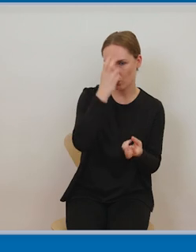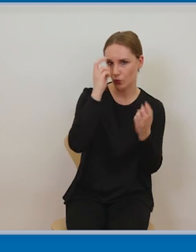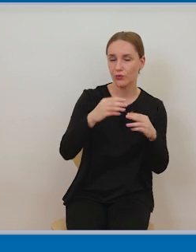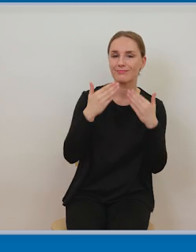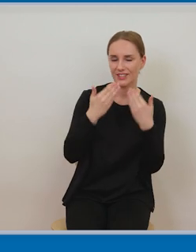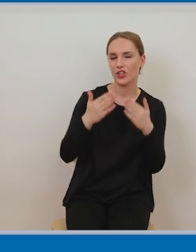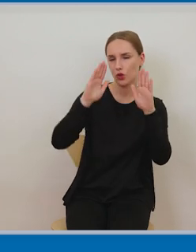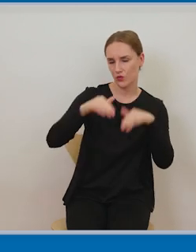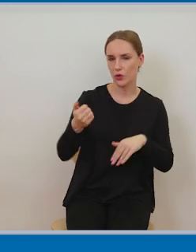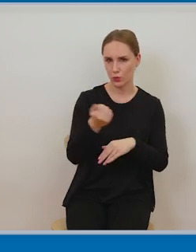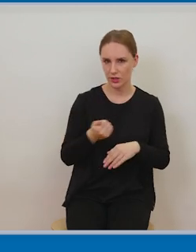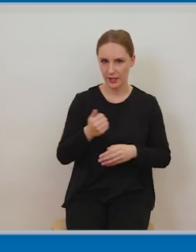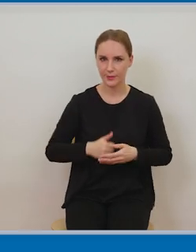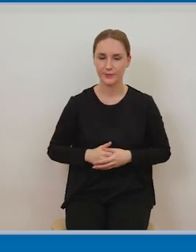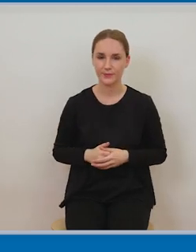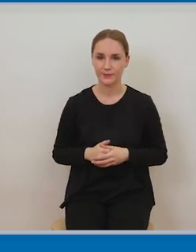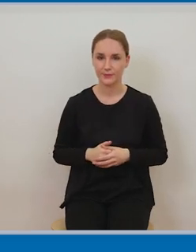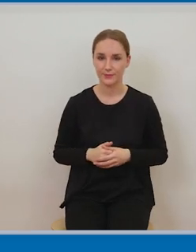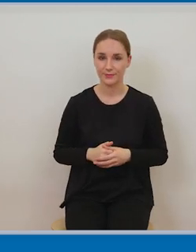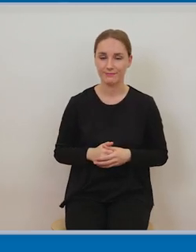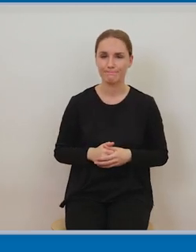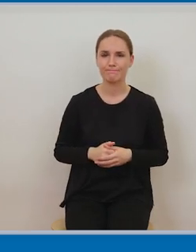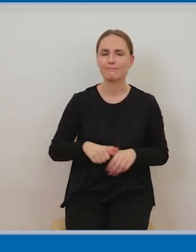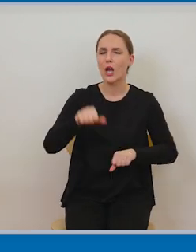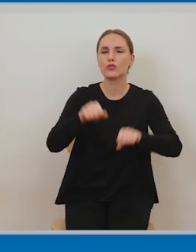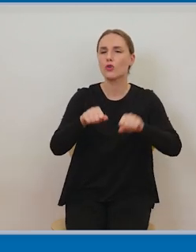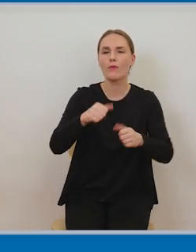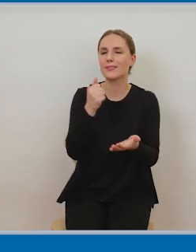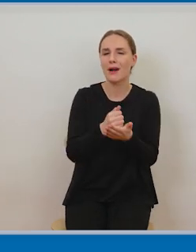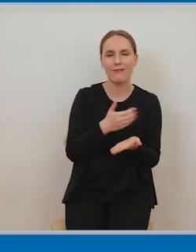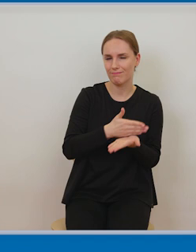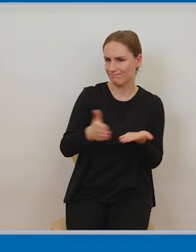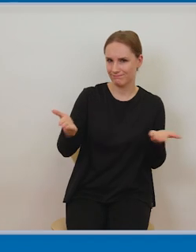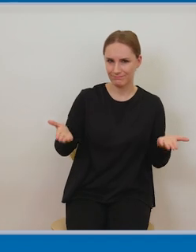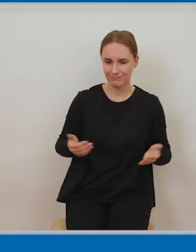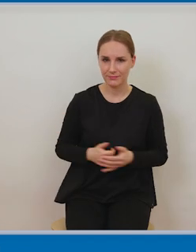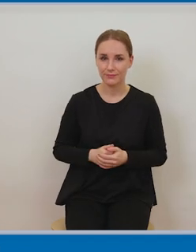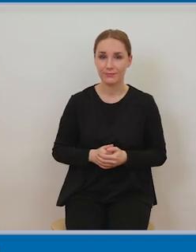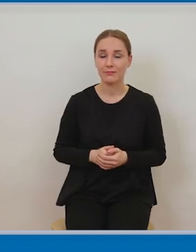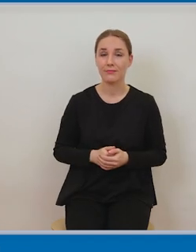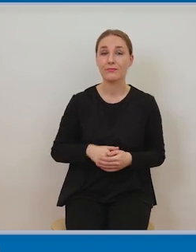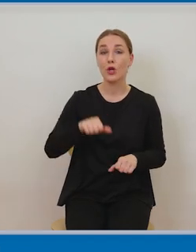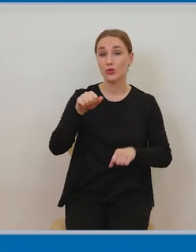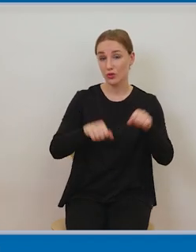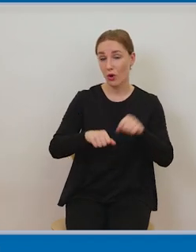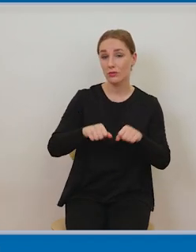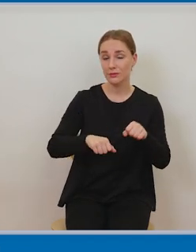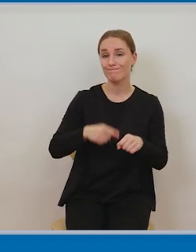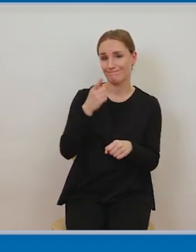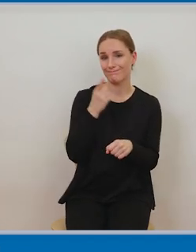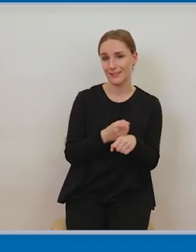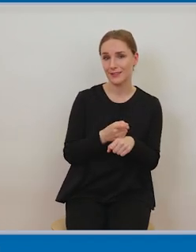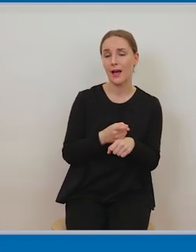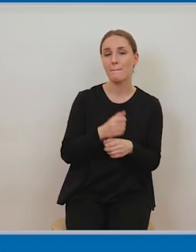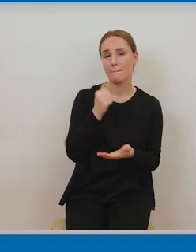takim rozstrzygnięciem, mianowicie i sąd uznał, że rzeczywiście doszło do naruszenia prawa autorskiego, że takie umieszczenie fotografii